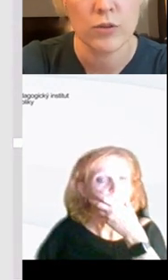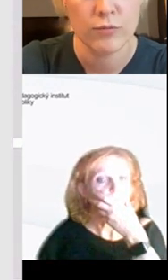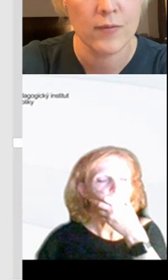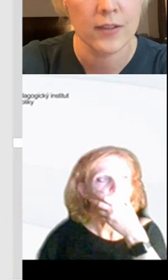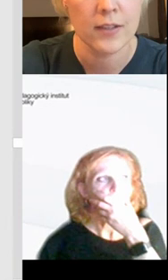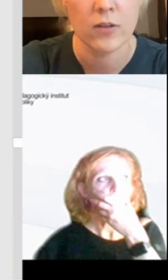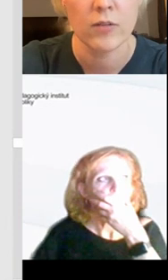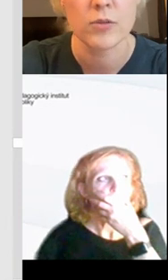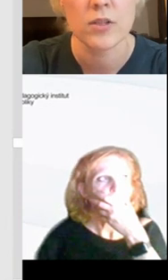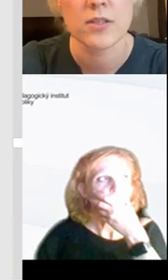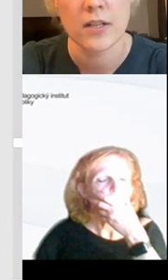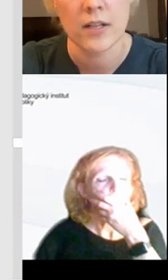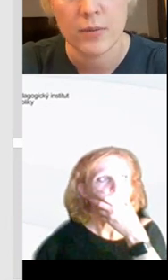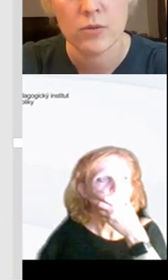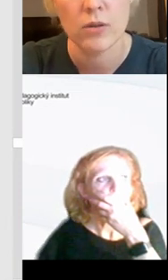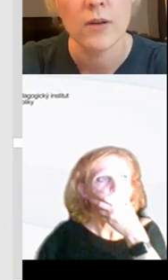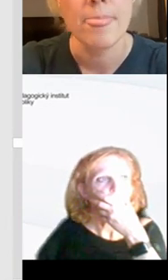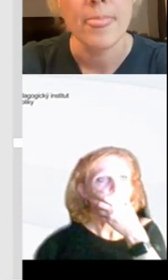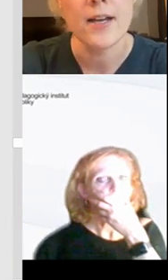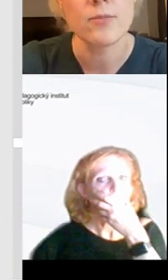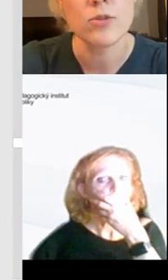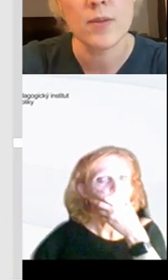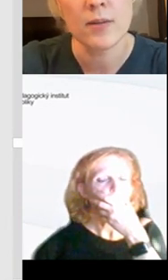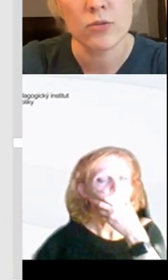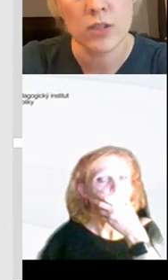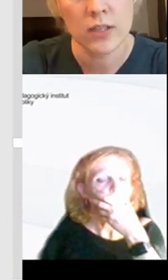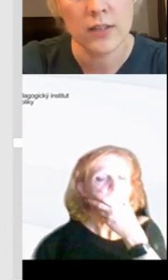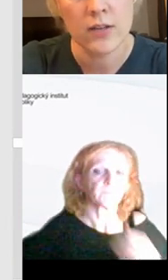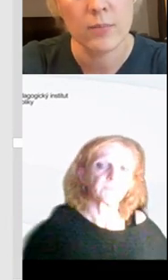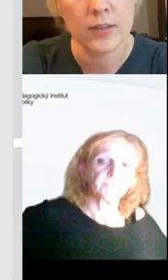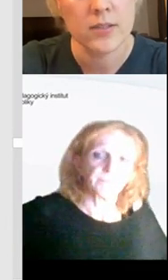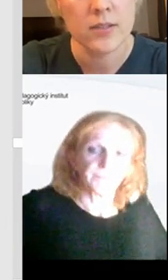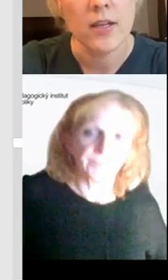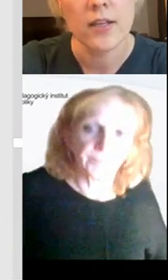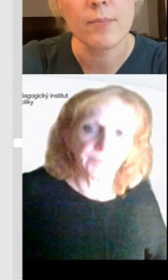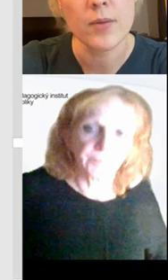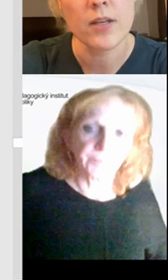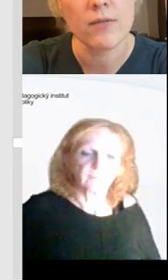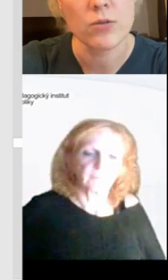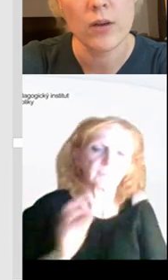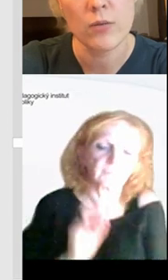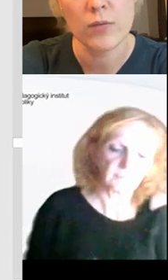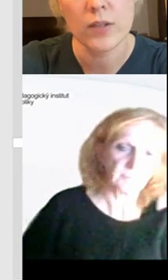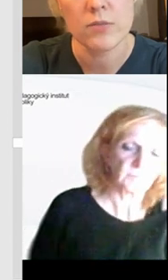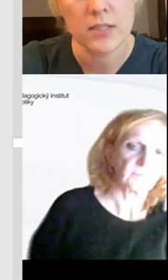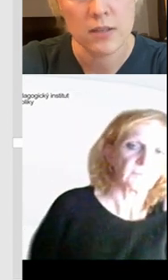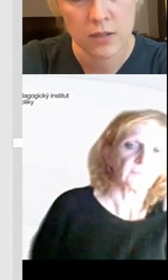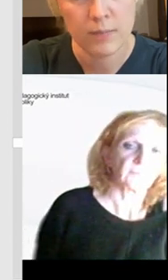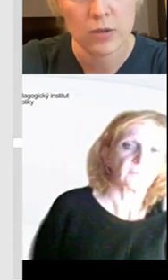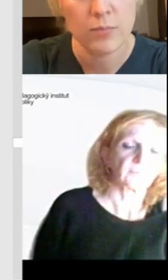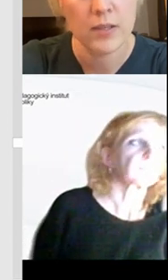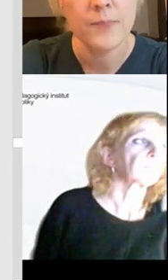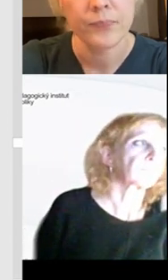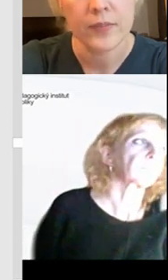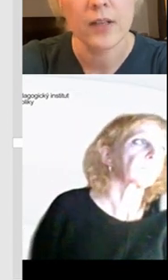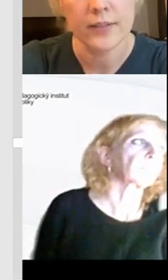Takže to může fungovat i jako v podstatě sdílený prostor a samozřejmě tam už ta digitální kompetence je na poměrně vysoké úrovni, když jsme s